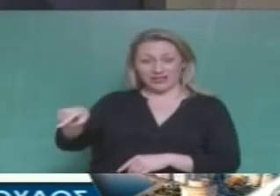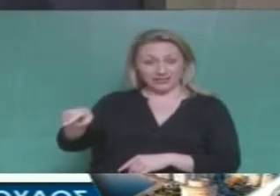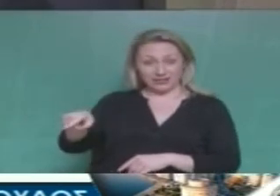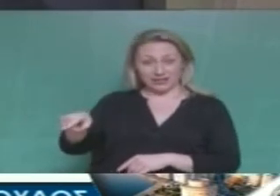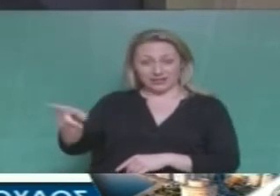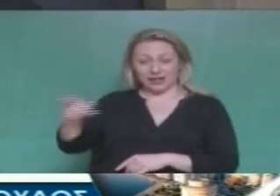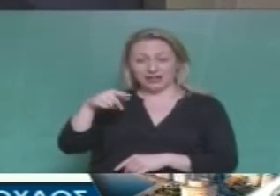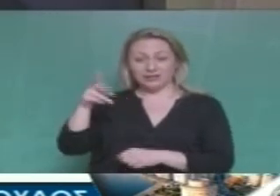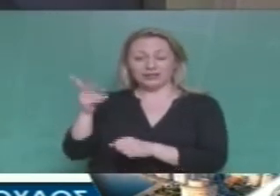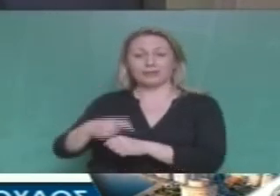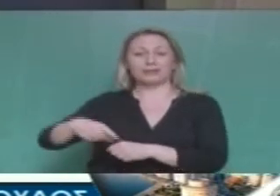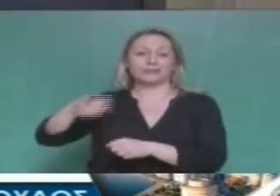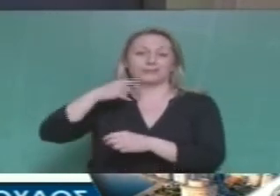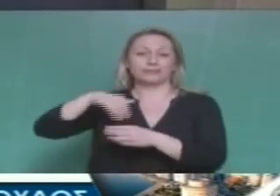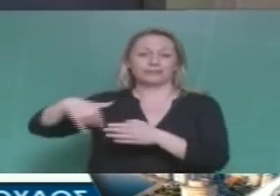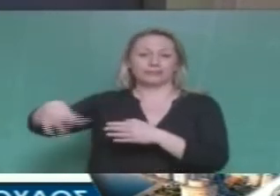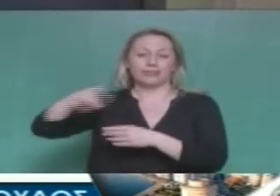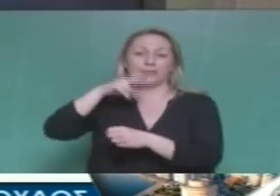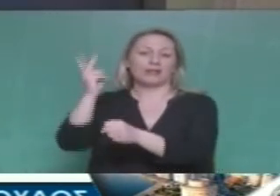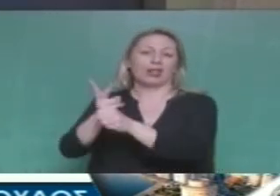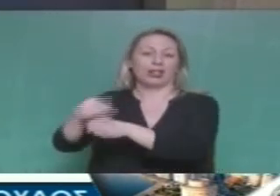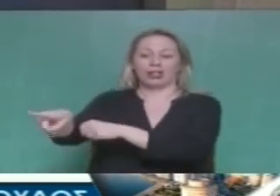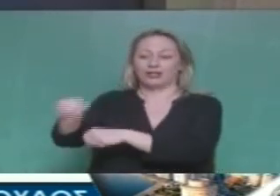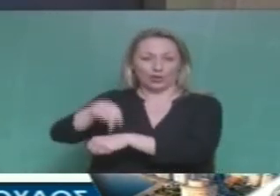πολλές τελείες σαν σκύλα»